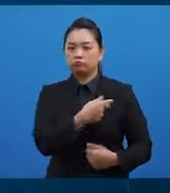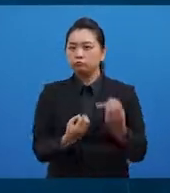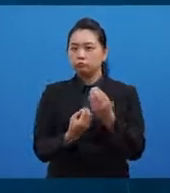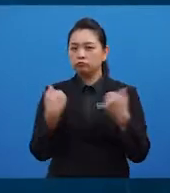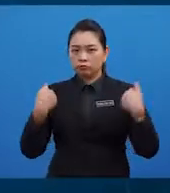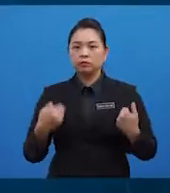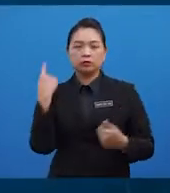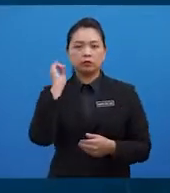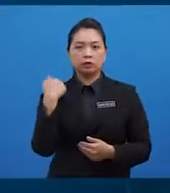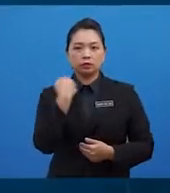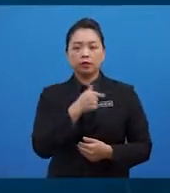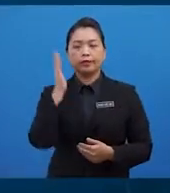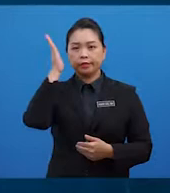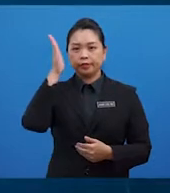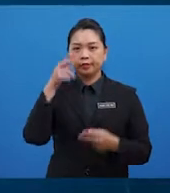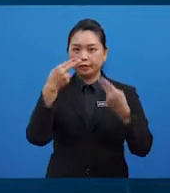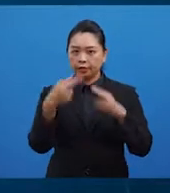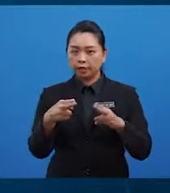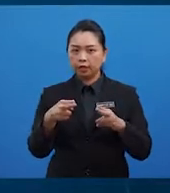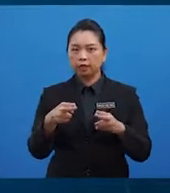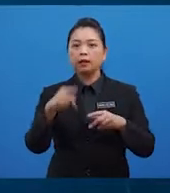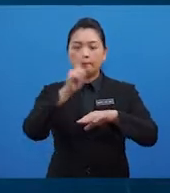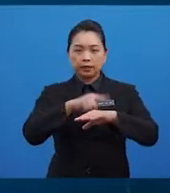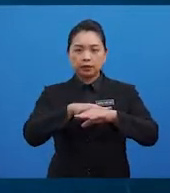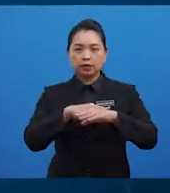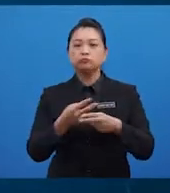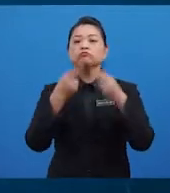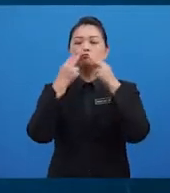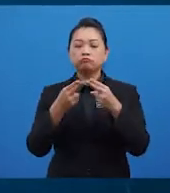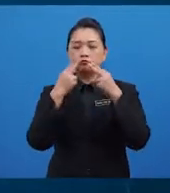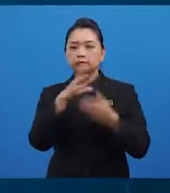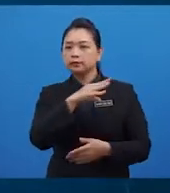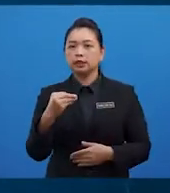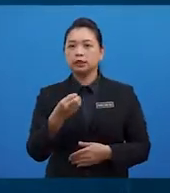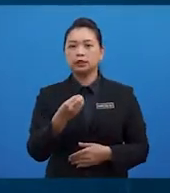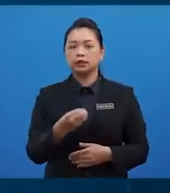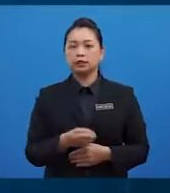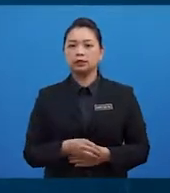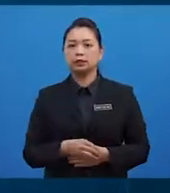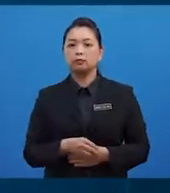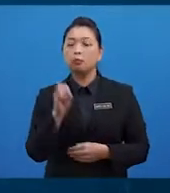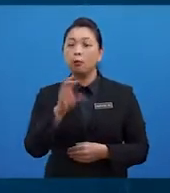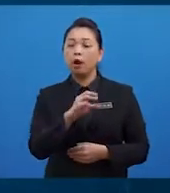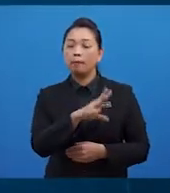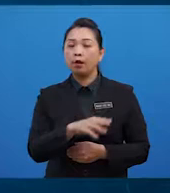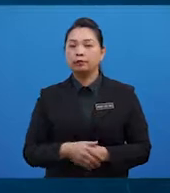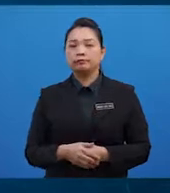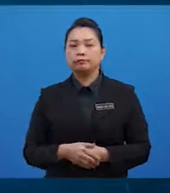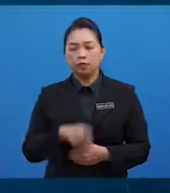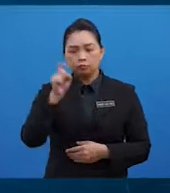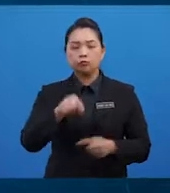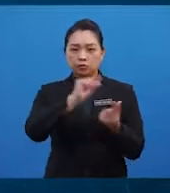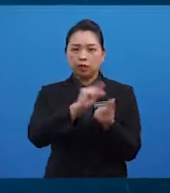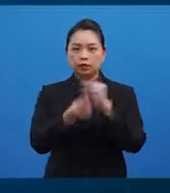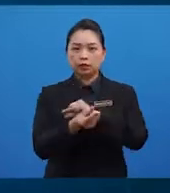kehilangan air secara penyejatan, pernafasan dan perkumuhan. Kehilangan ini perlu